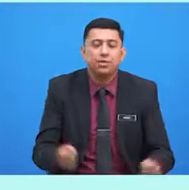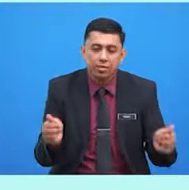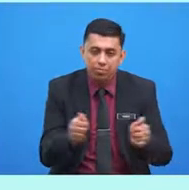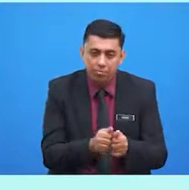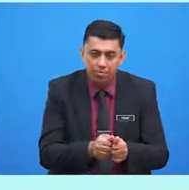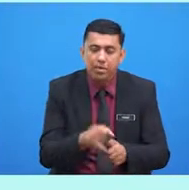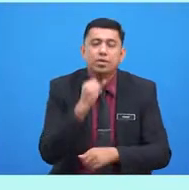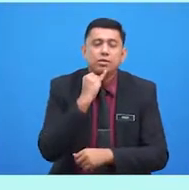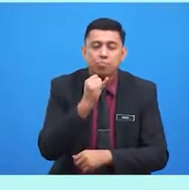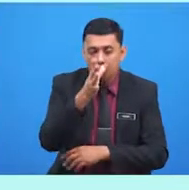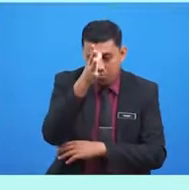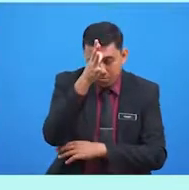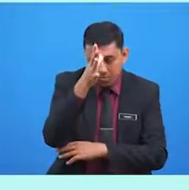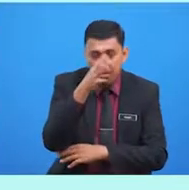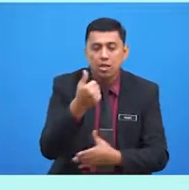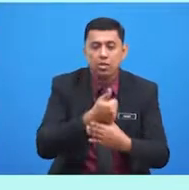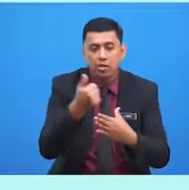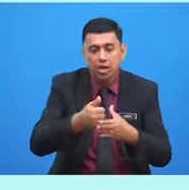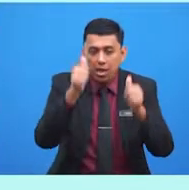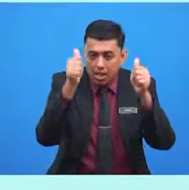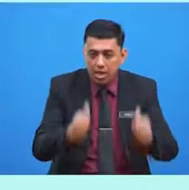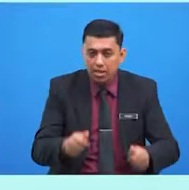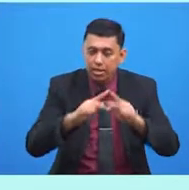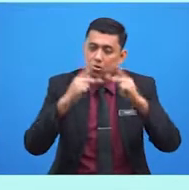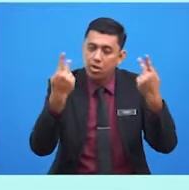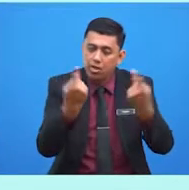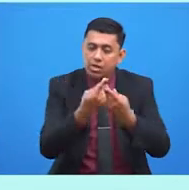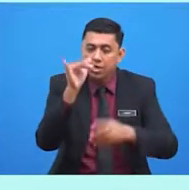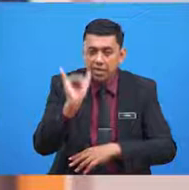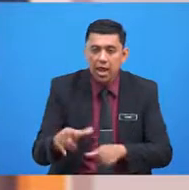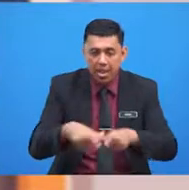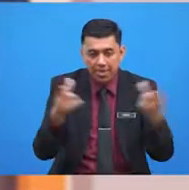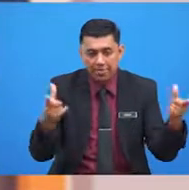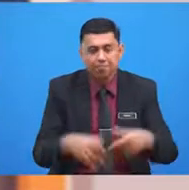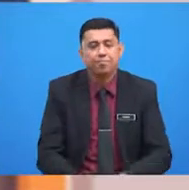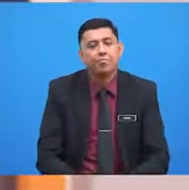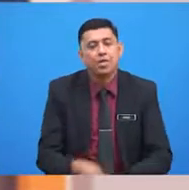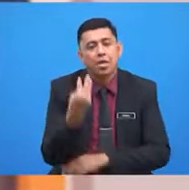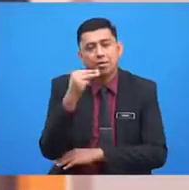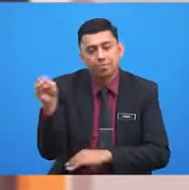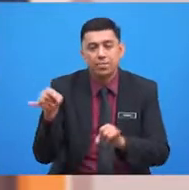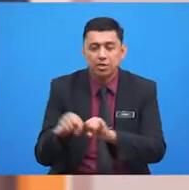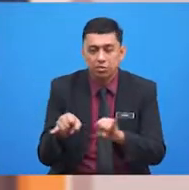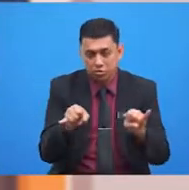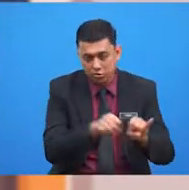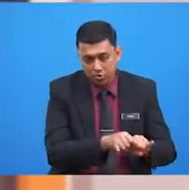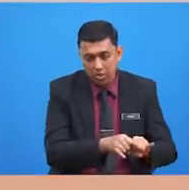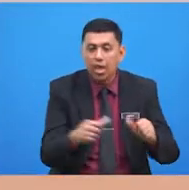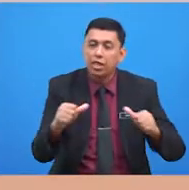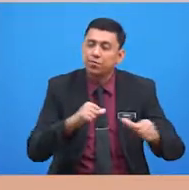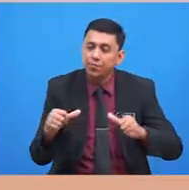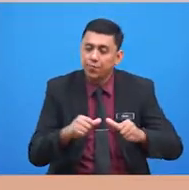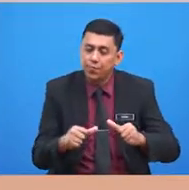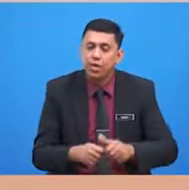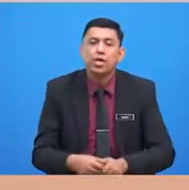ibu bapa atau ahli keluarga yang lain. Mereka juga ada aktiviti